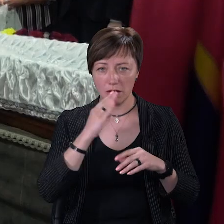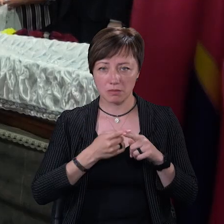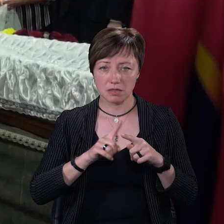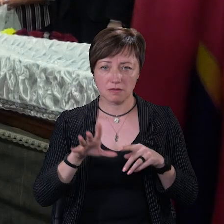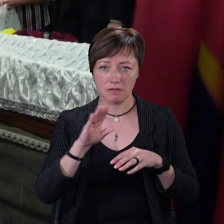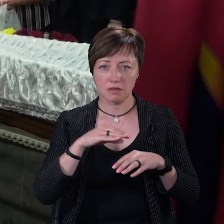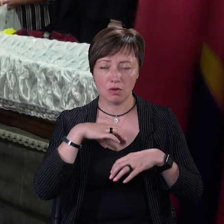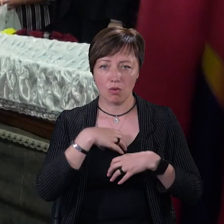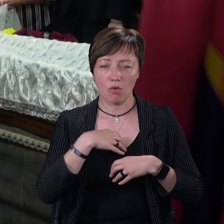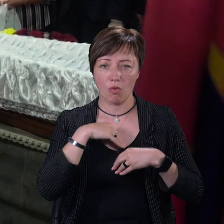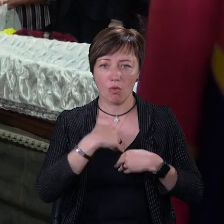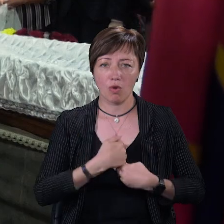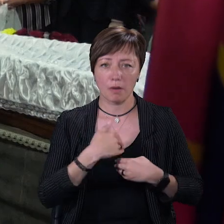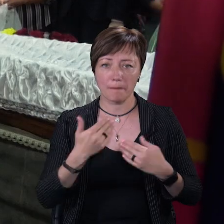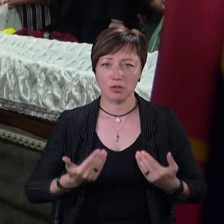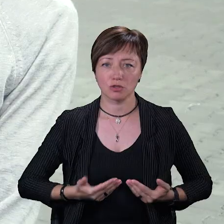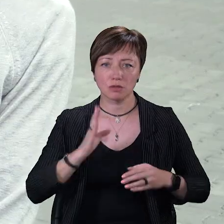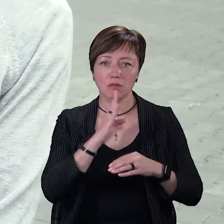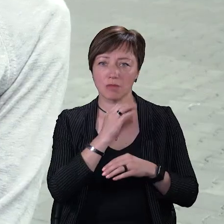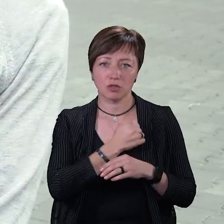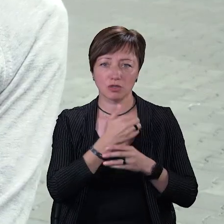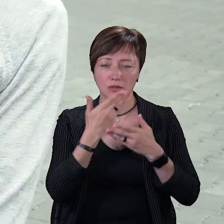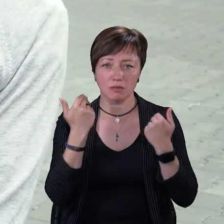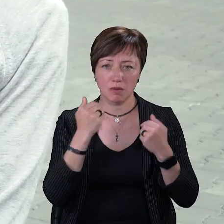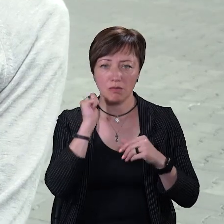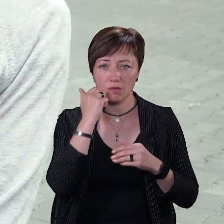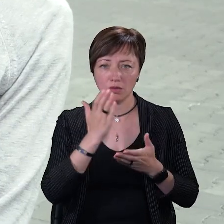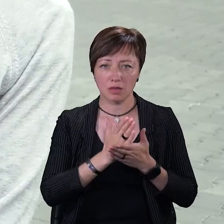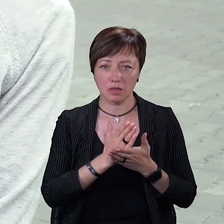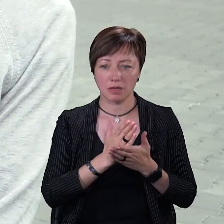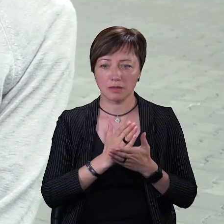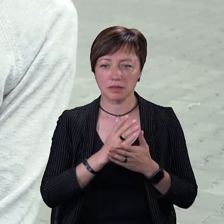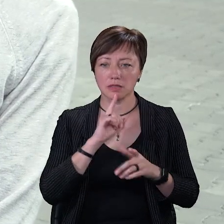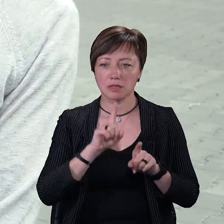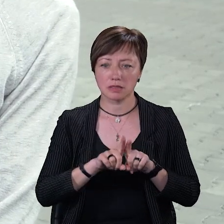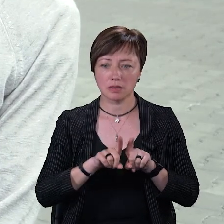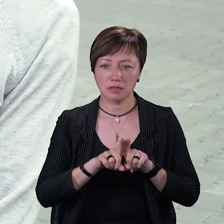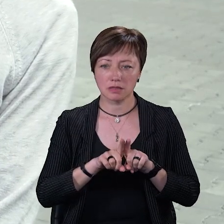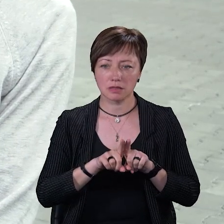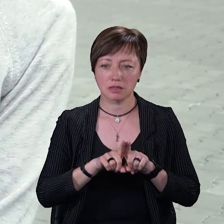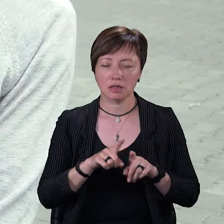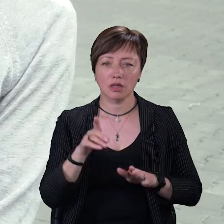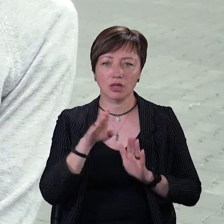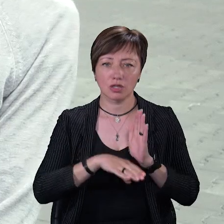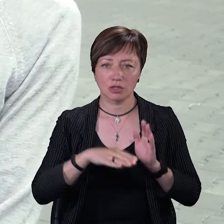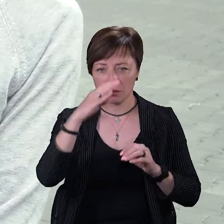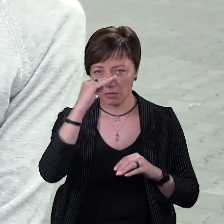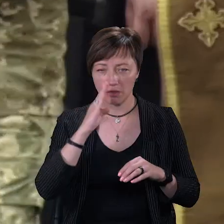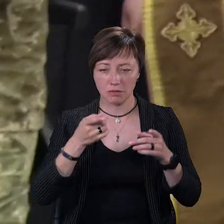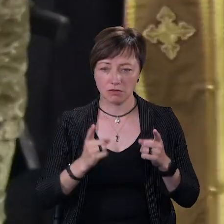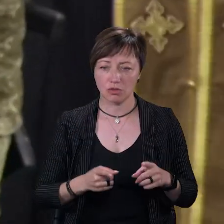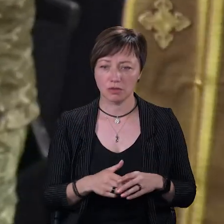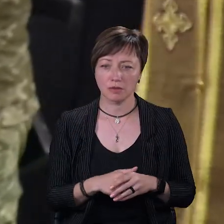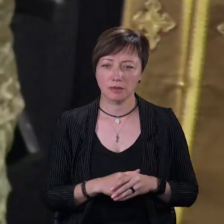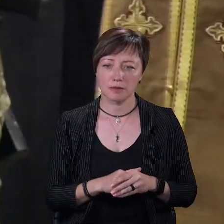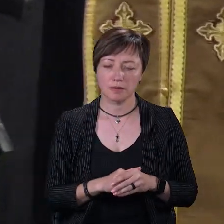все горе пережити. Мами немає, на жаль, є бабуня, є тату, сестричка. У них це найгірше, батькам, звичайно.